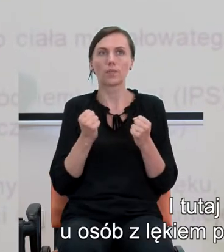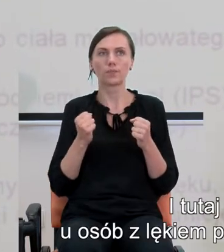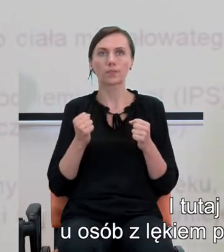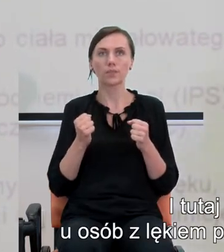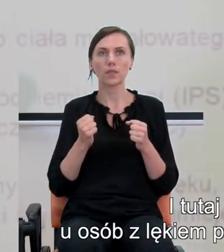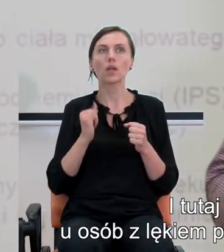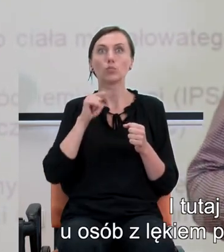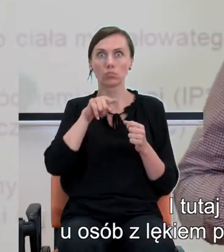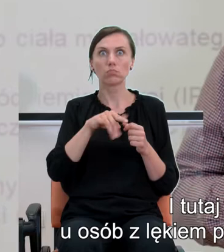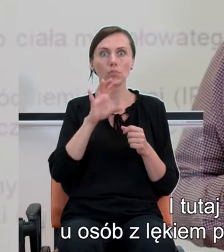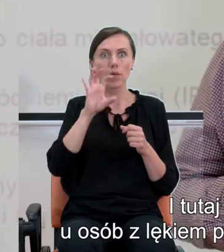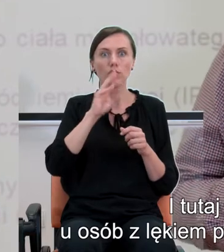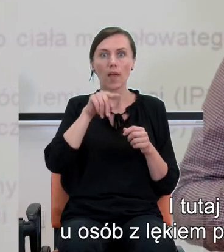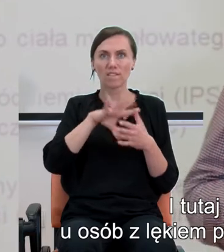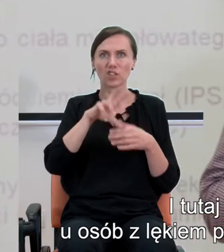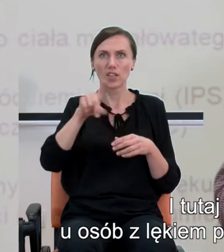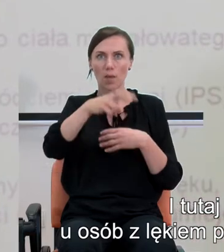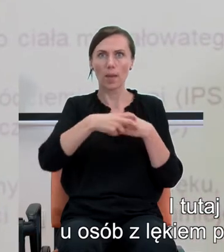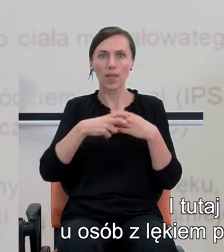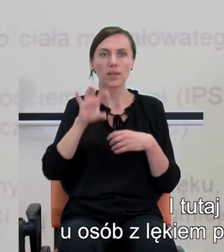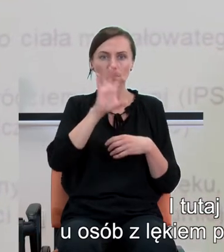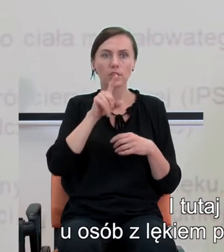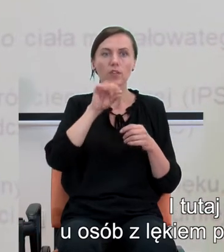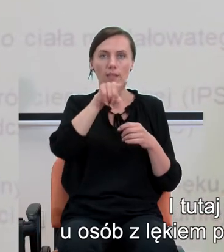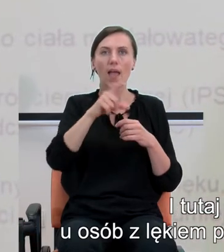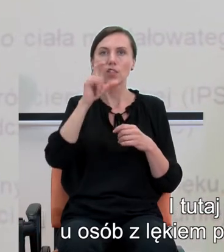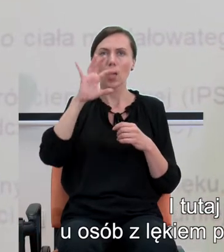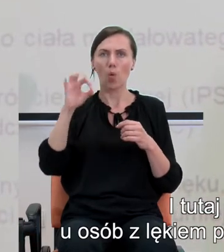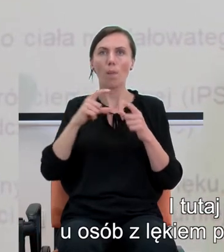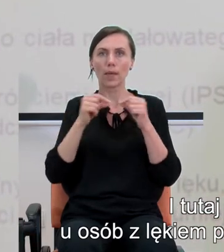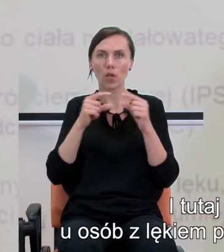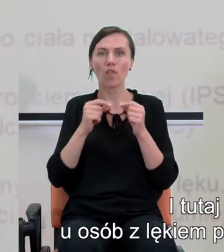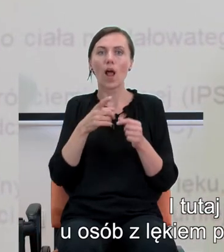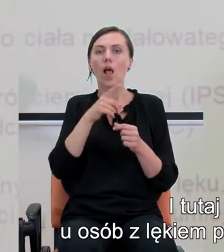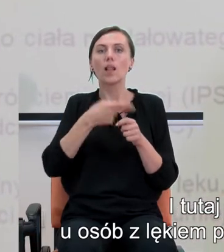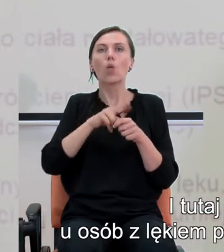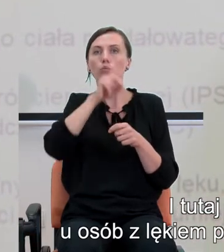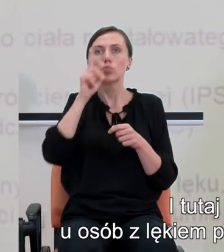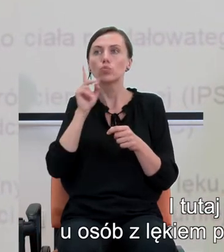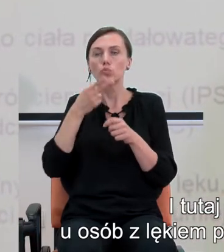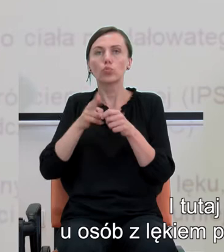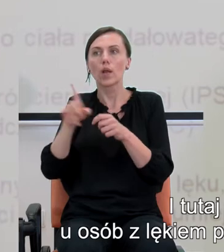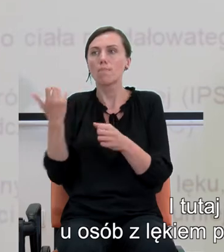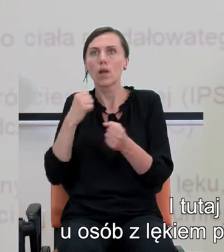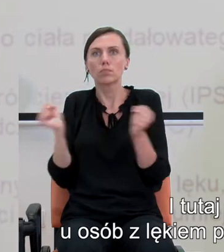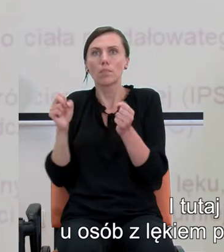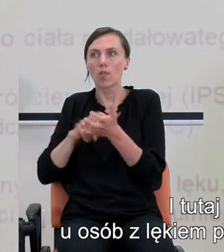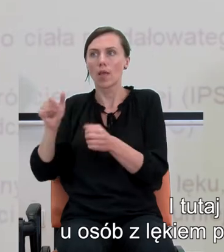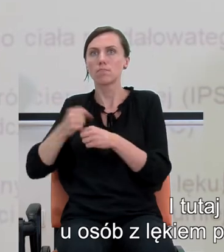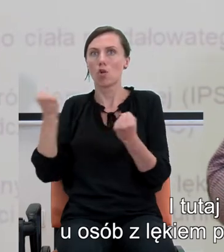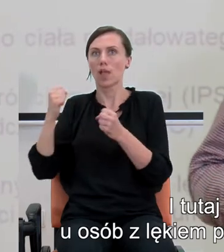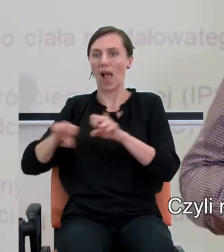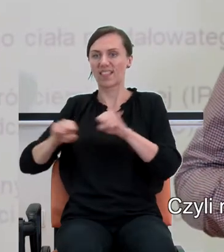to ciało migdałowate u osób z lękiem przed matematyką jest rzeczywiście bardziej